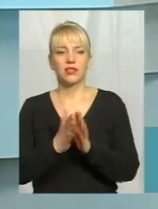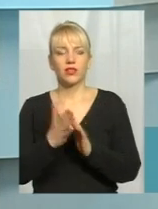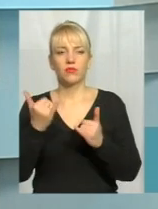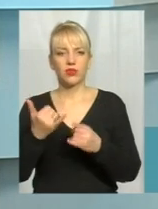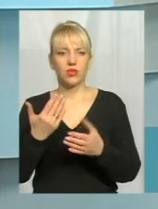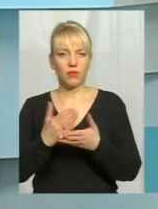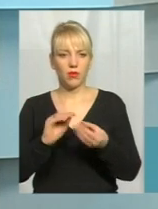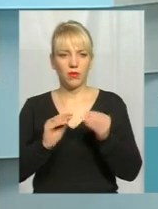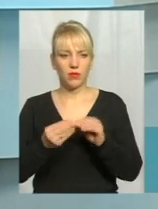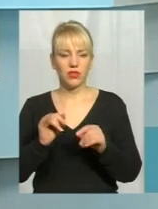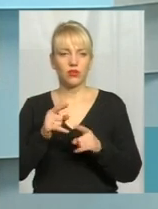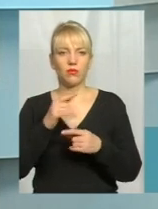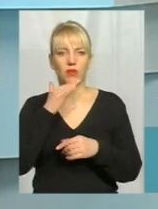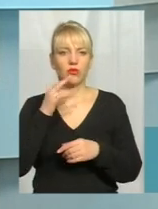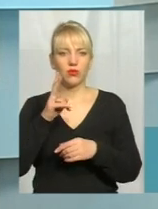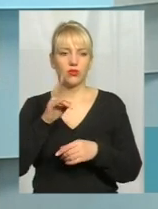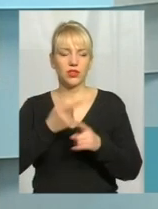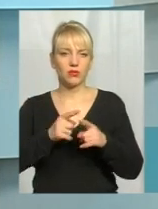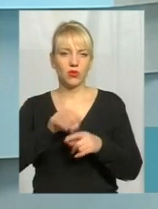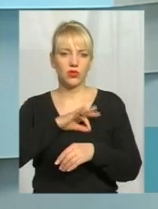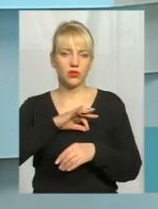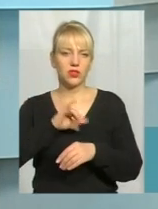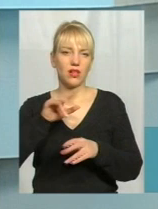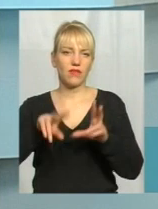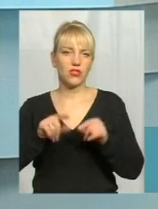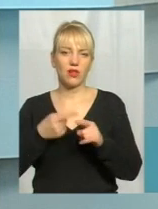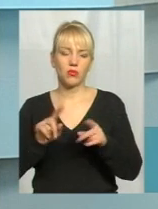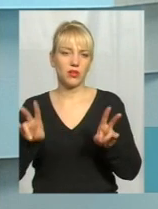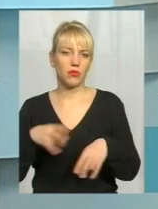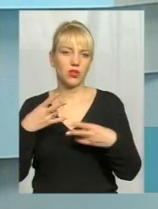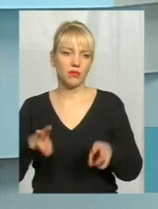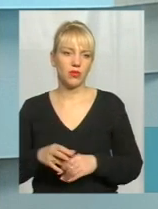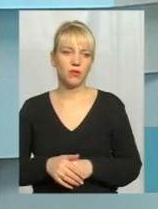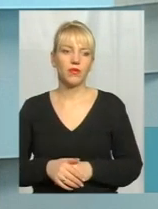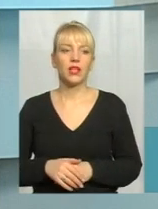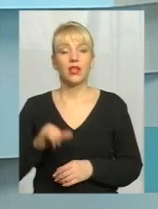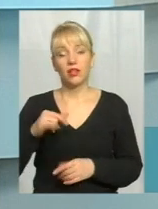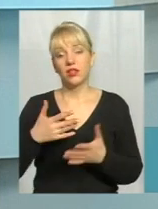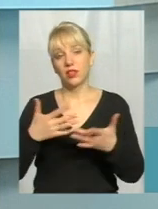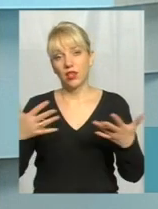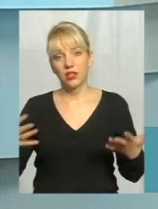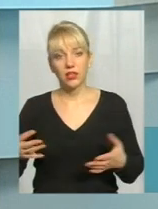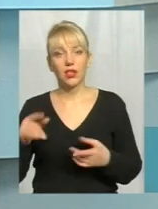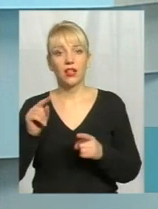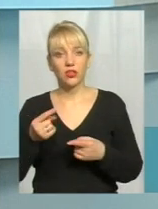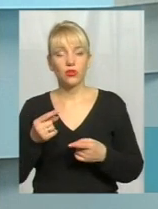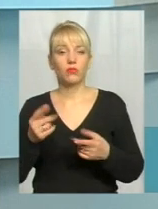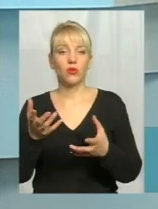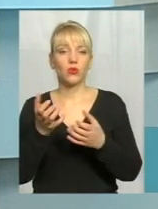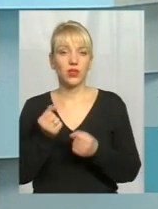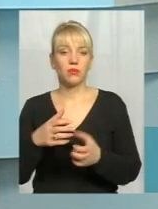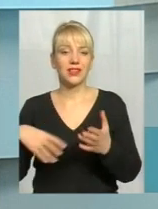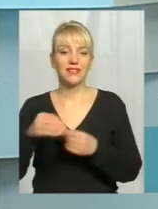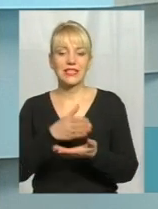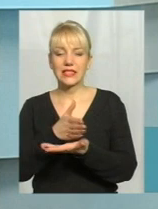проблематичним, тому багато хто не користується і вважає, що йому воно не потрібно. І так далі, і так далі. Тому отримати весь